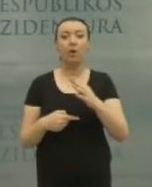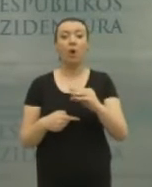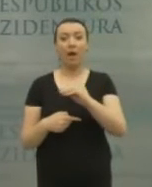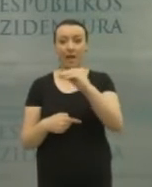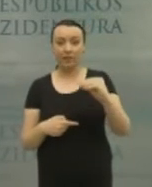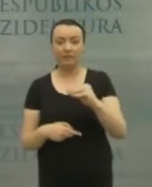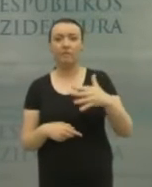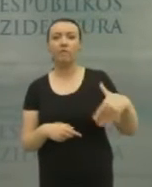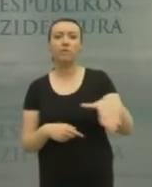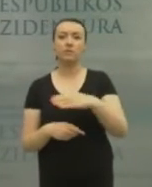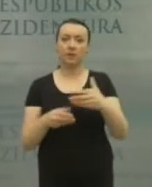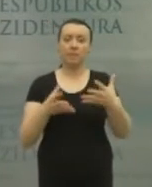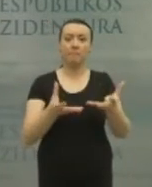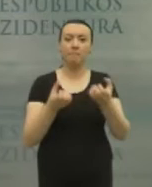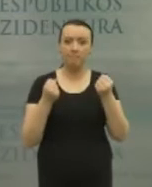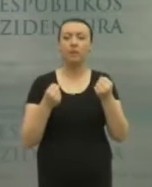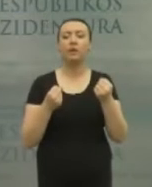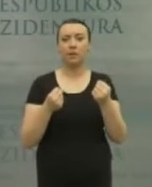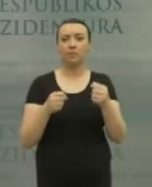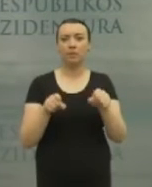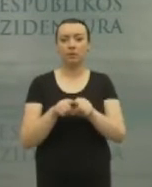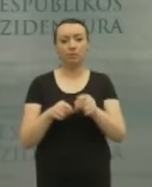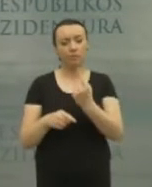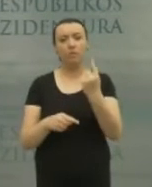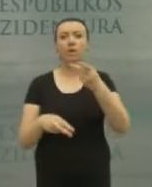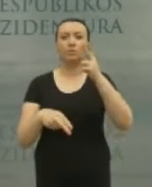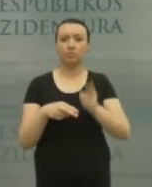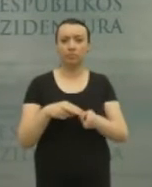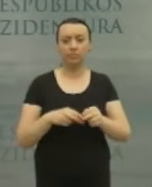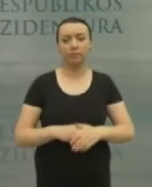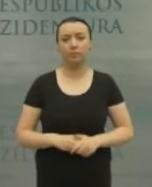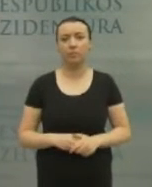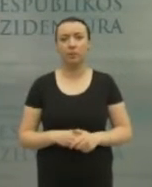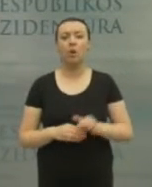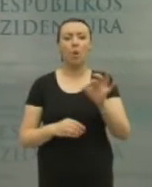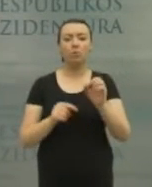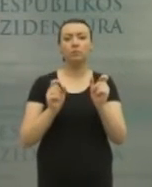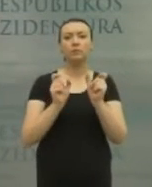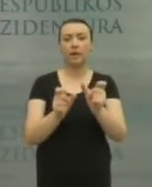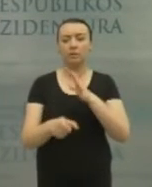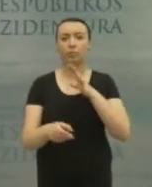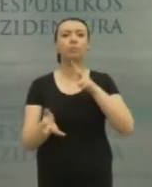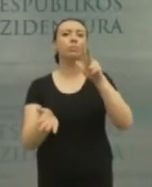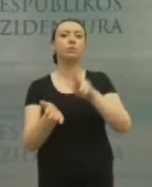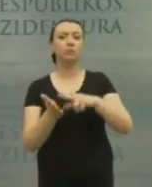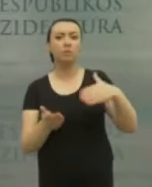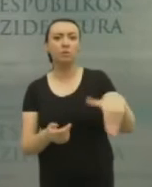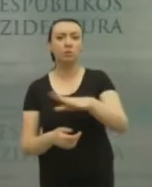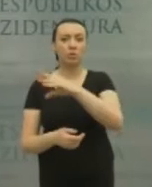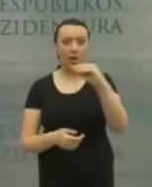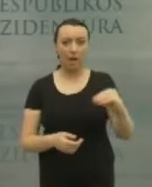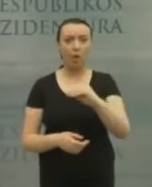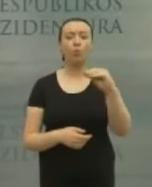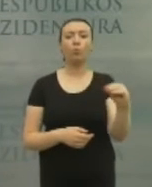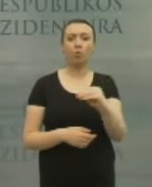priemė po to, kai buvo užgrobtas orlaivis skridęs iš Atienų į Vilnių. Sankcijos, kurios buvo nustatytos visų Europos